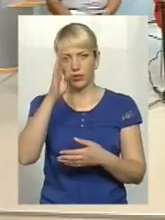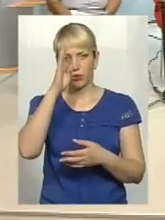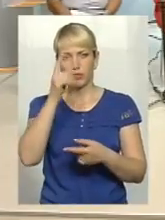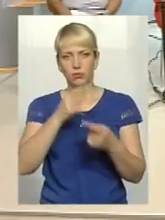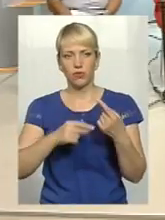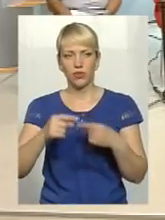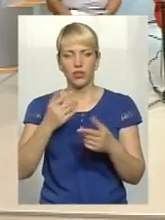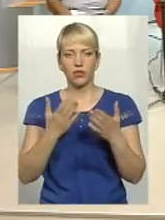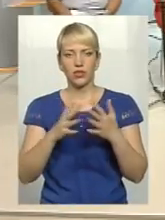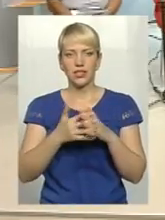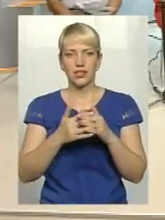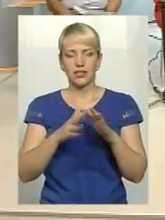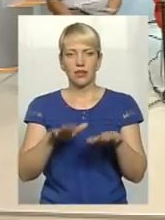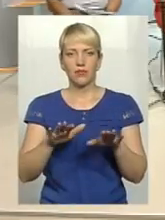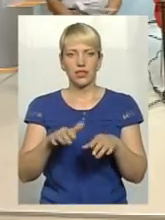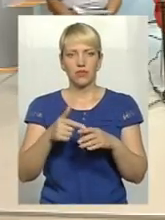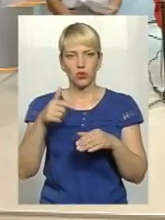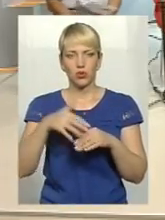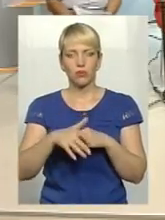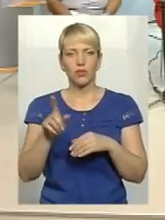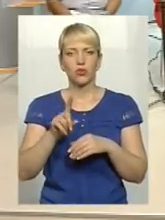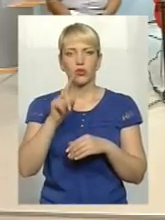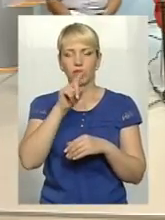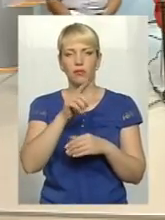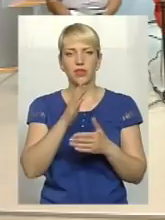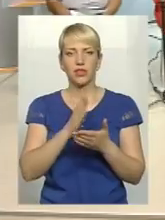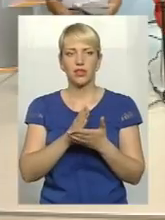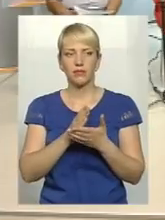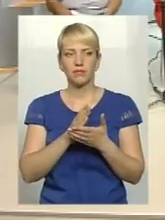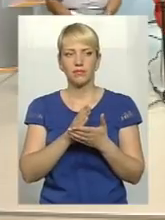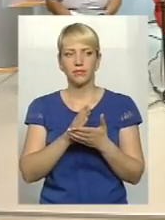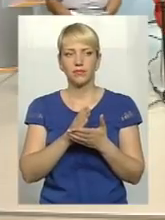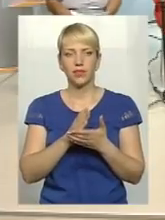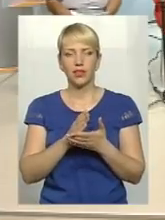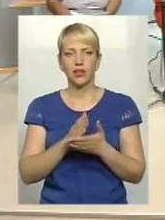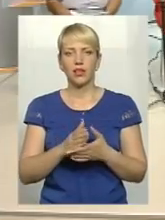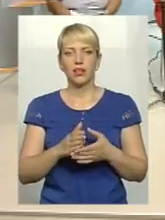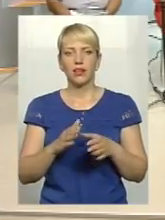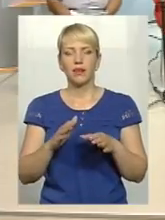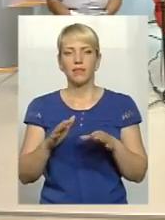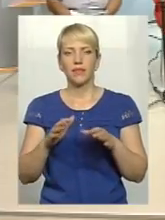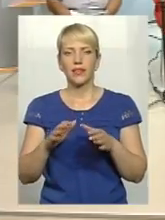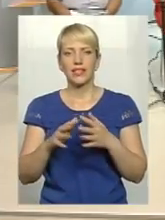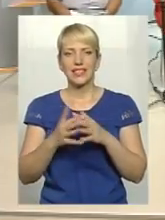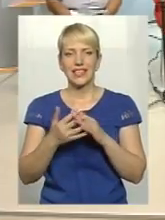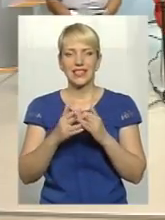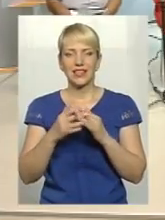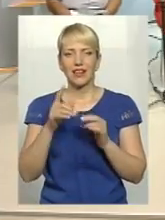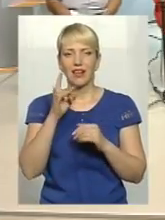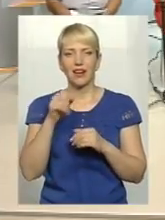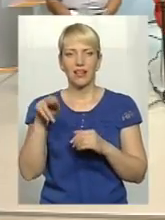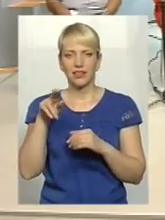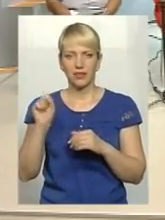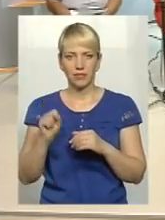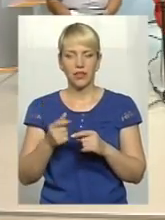що це сільська місцевість, зрозуміло, там є, що органи місцевого саморядону, є сільська селищна рада, сільські